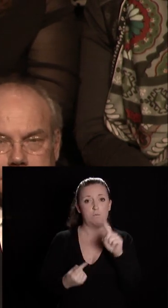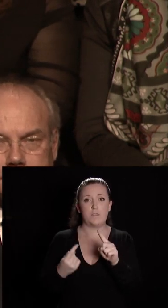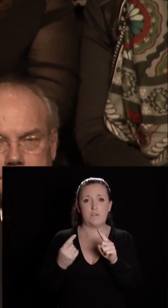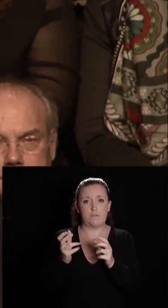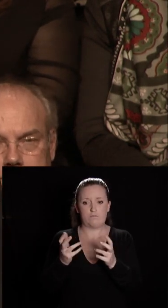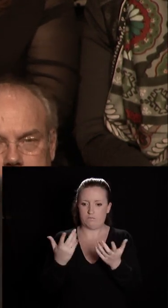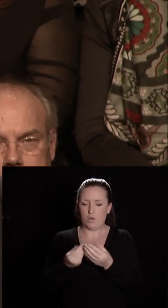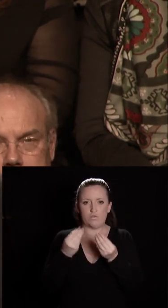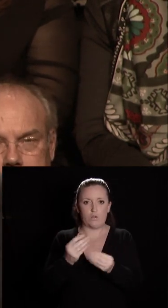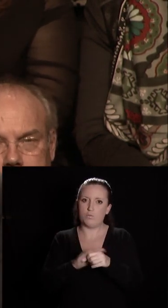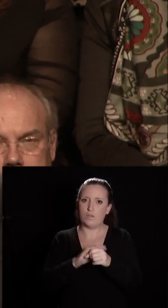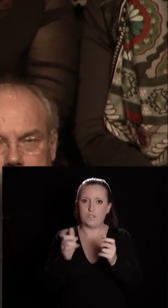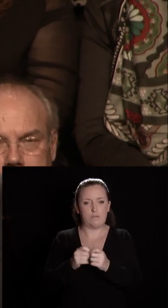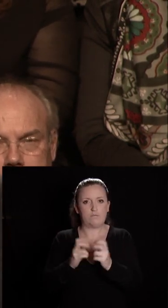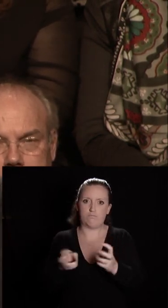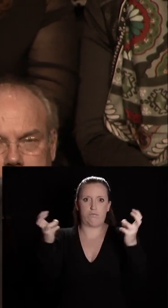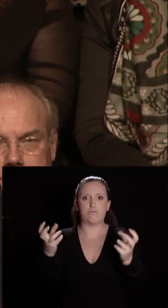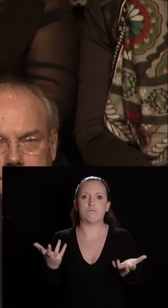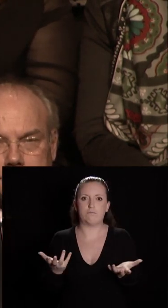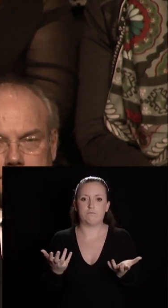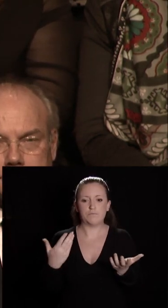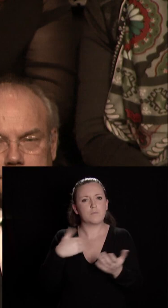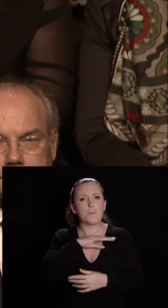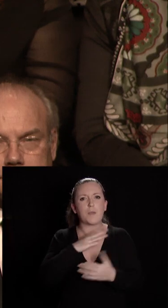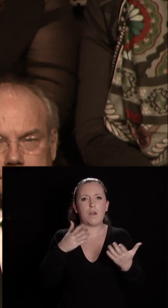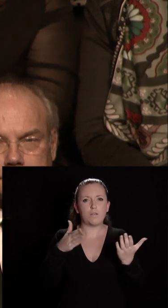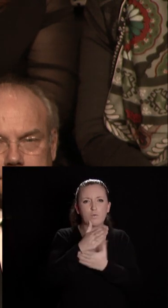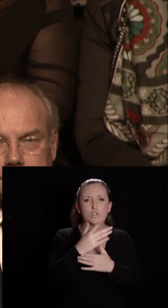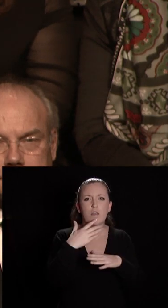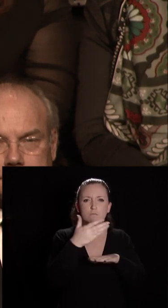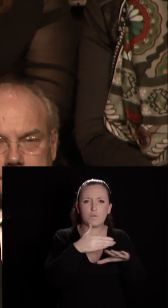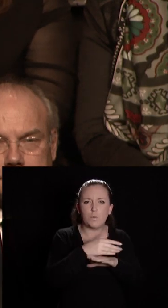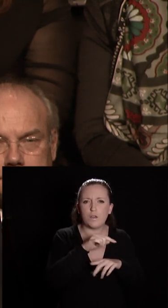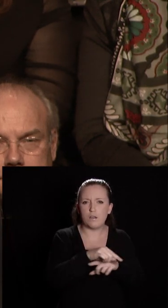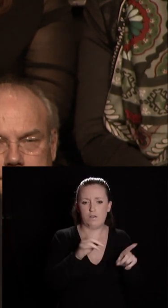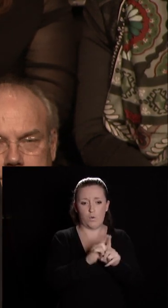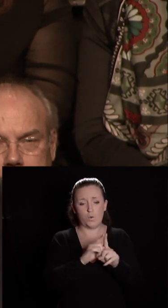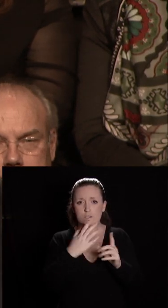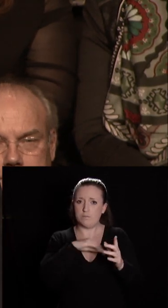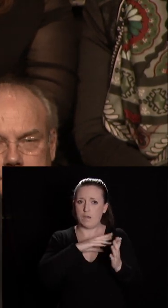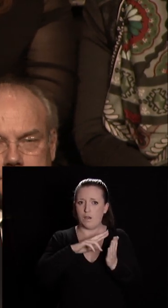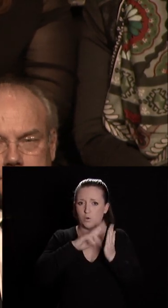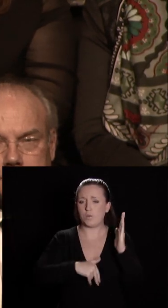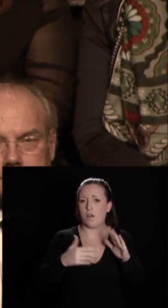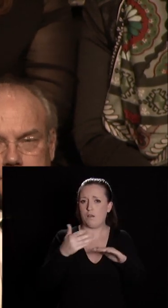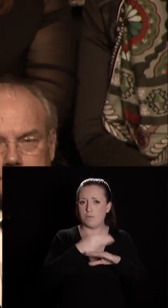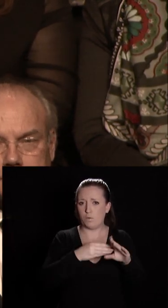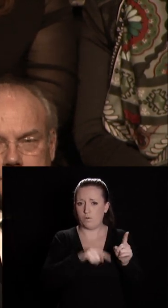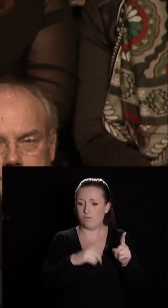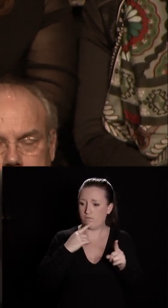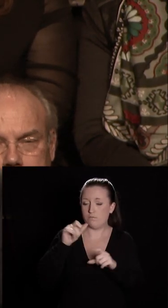de fouet à cette politique à travers notre projet métropolitain, à travers le contrat de métropole que notre